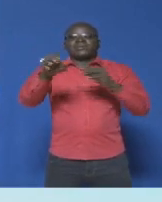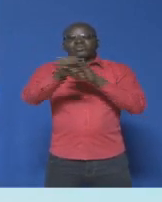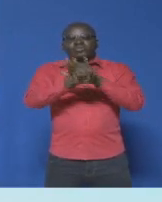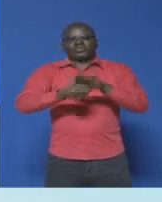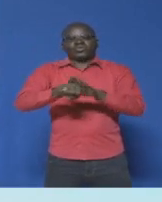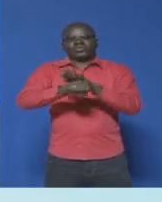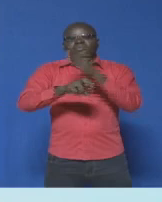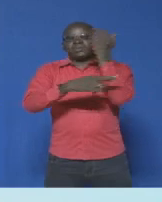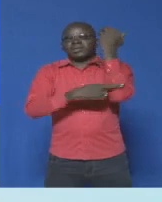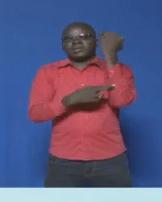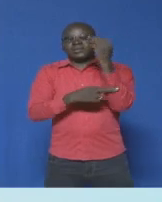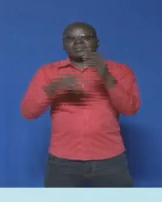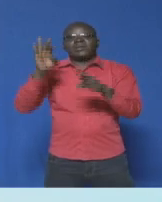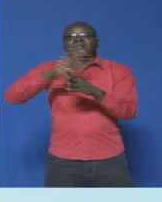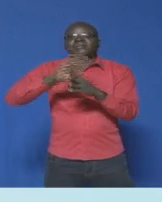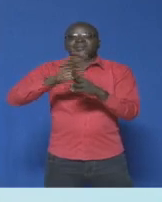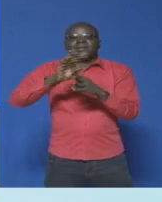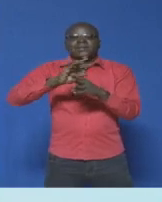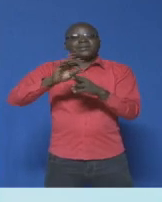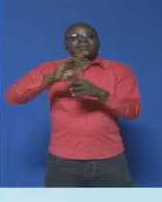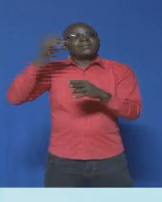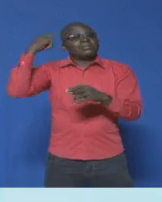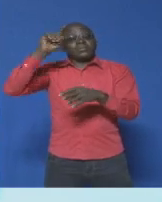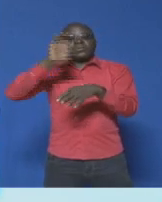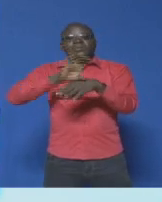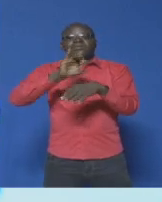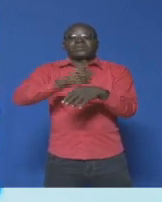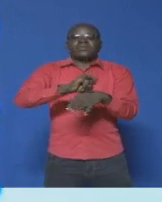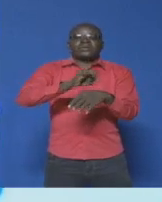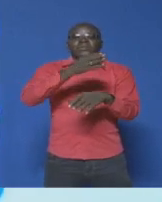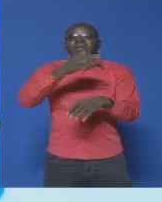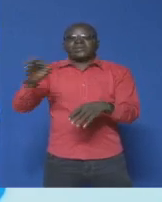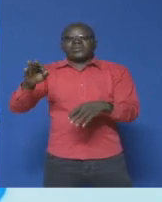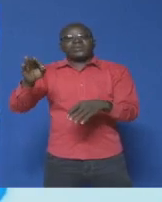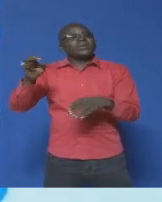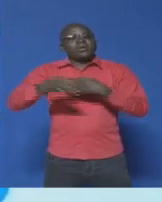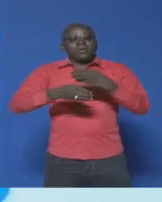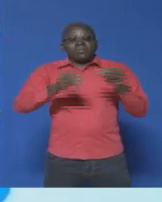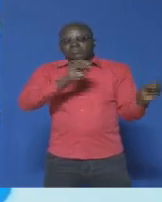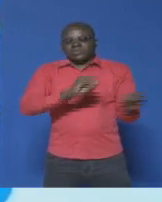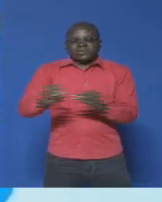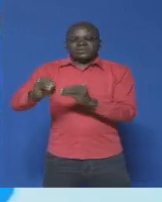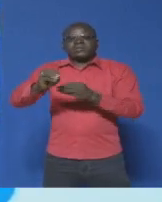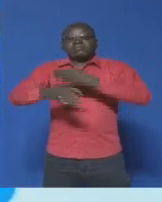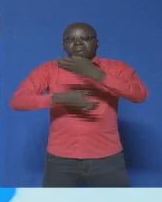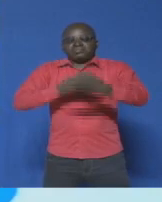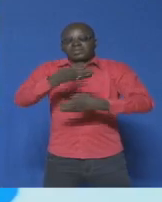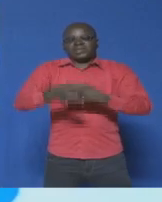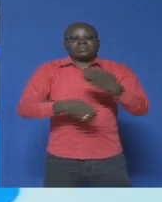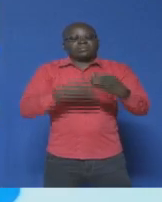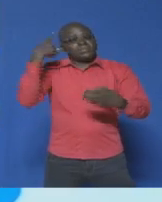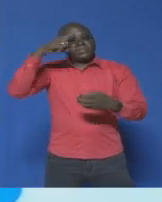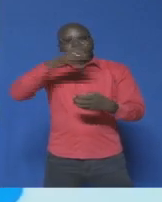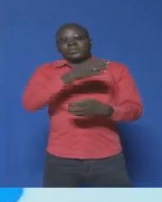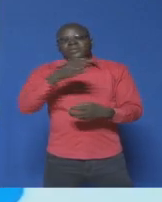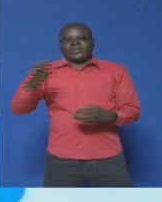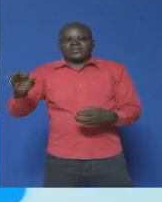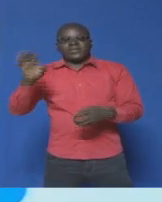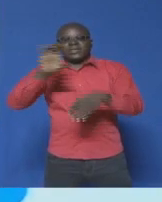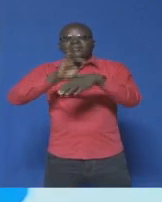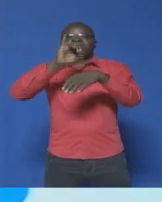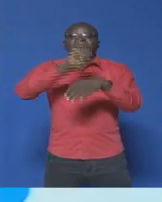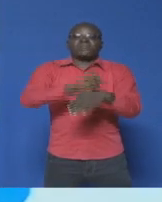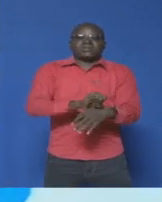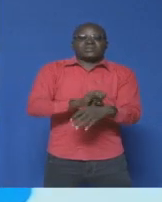Le forum d'affaires ivoire au Burkina Bé, organisé par les deux chambres de commerce et d'industrie du Burkina Faso et de la Côte d'Ivoire, a